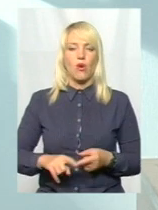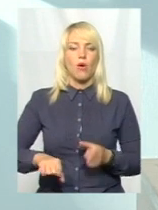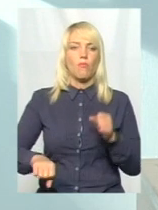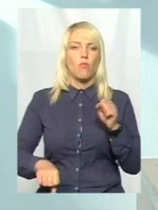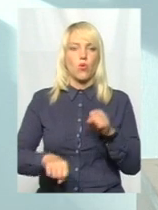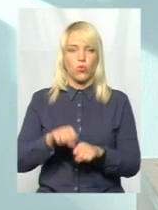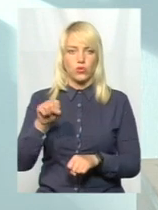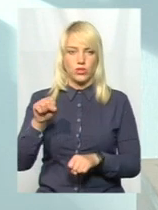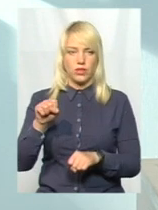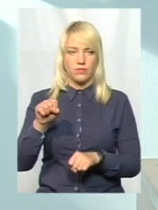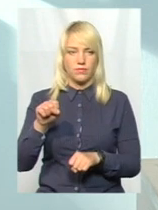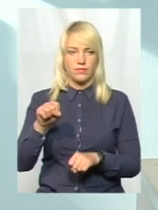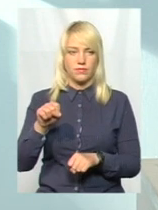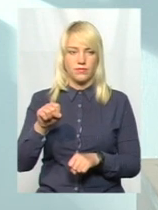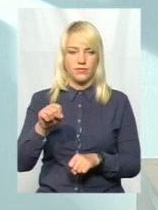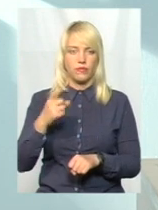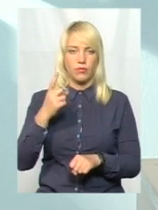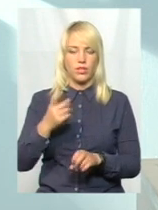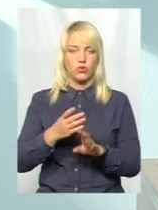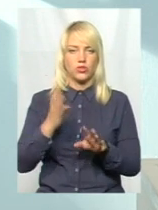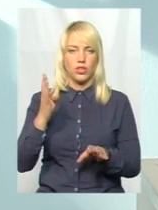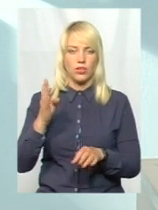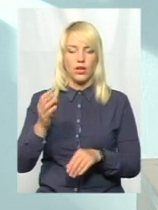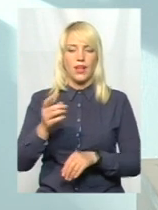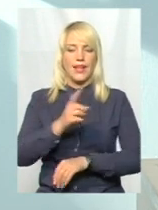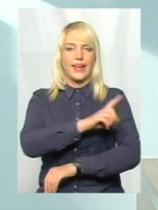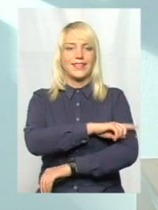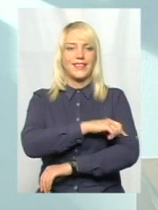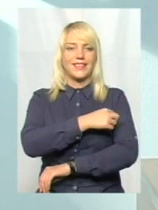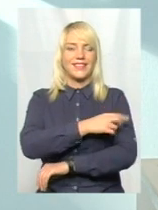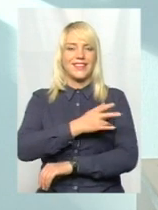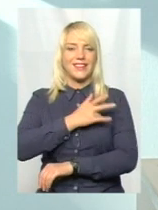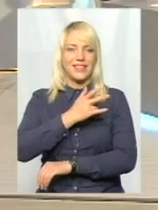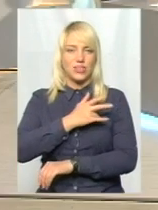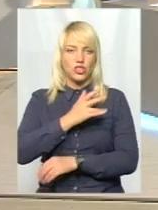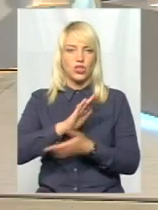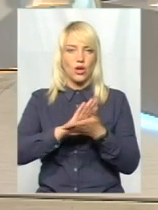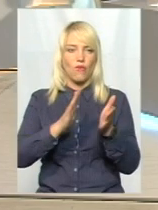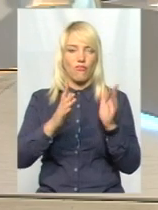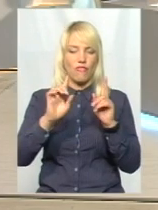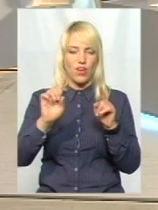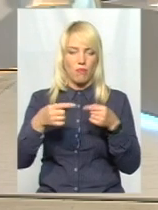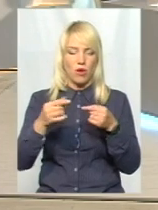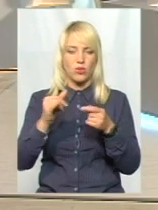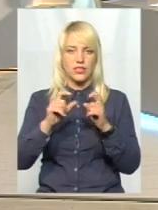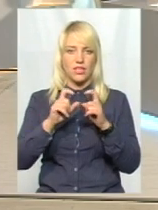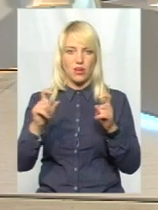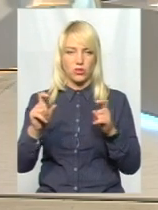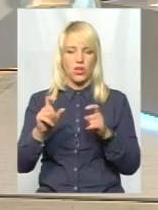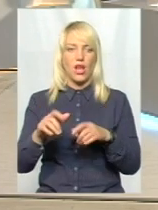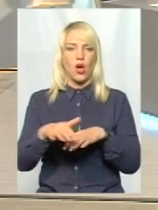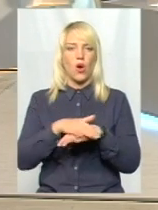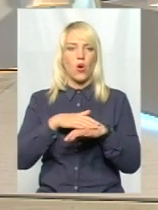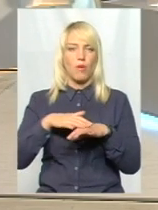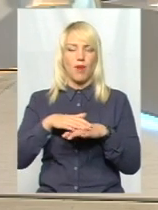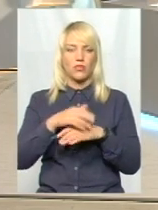в першу чергу, це порушення гігінічних вимог. Порушення гігінічних вимог у закладі громадського харчування